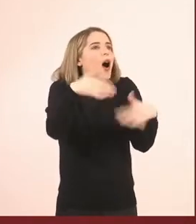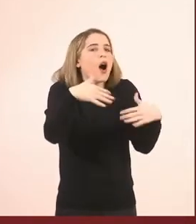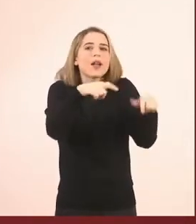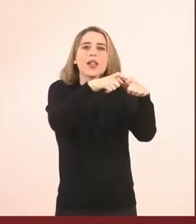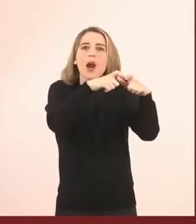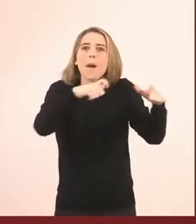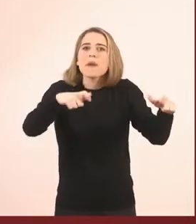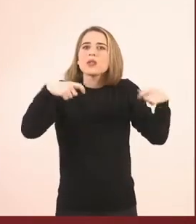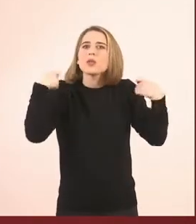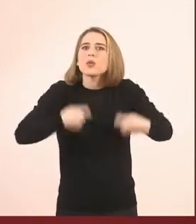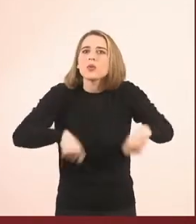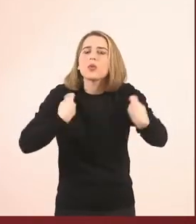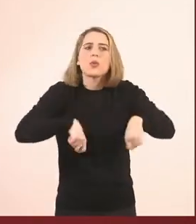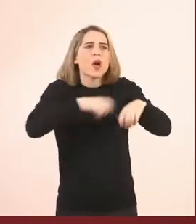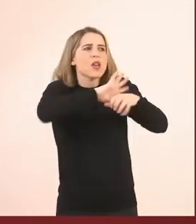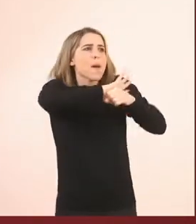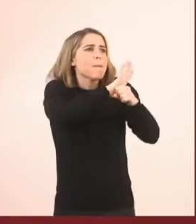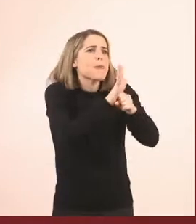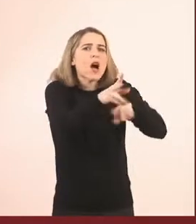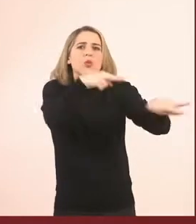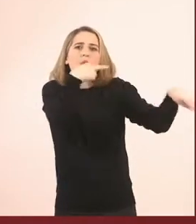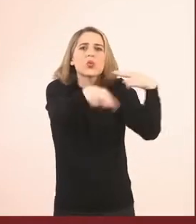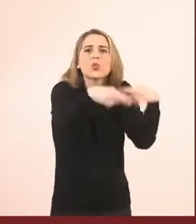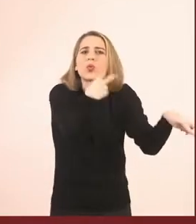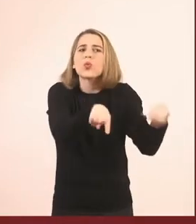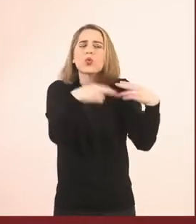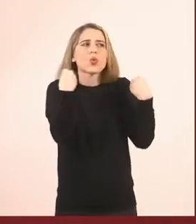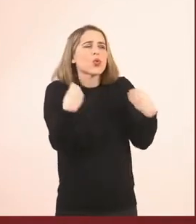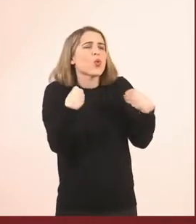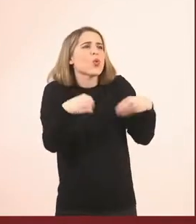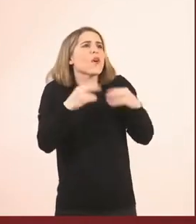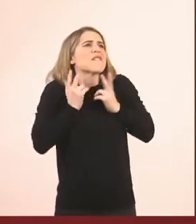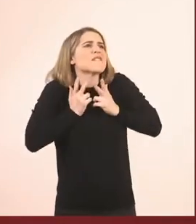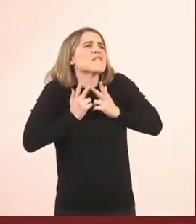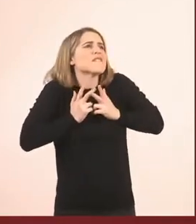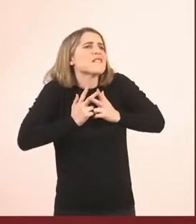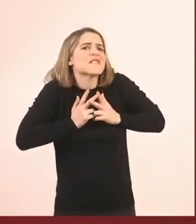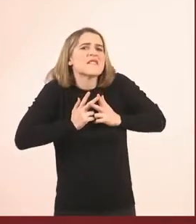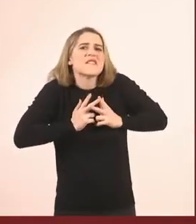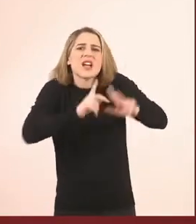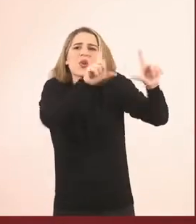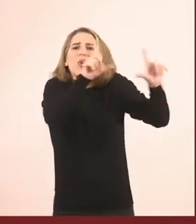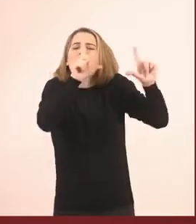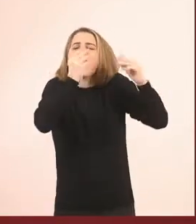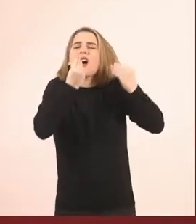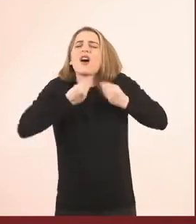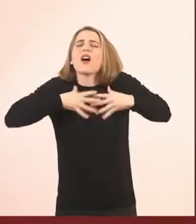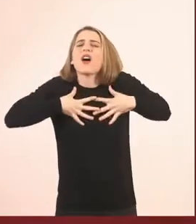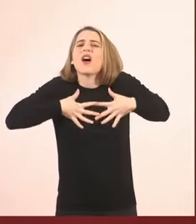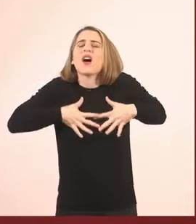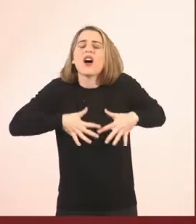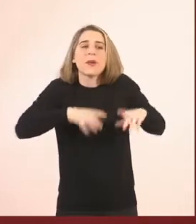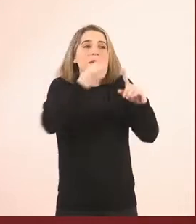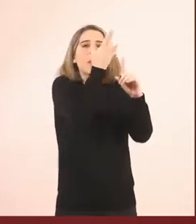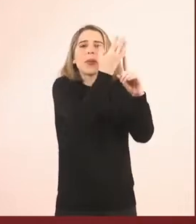τραπέζι πλούσιο, με δέσματα, με φαγητά, που κάνουν σαν να κάνουν το ίδιο αυτά τα Χριστούγεννα, έτσι μετά